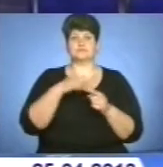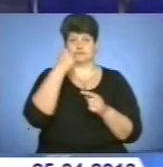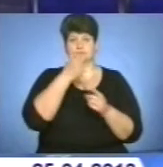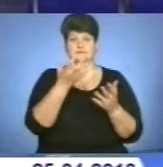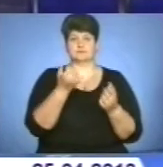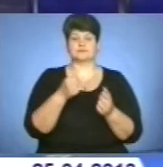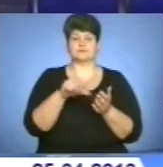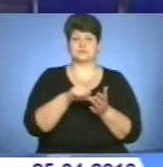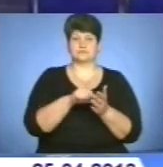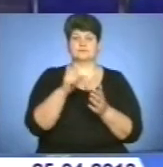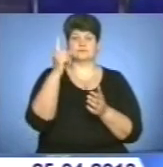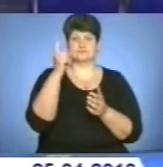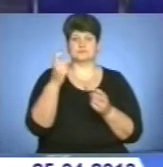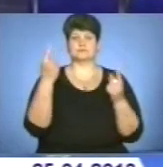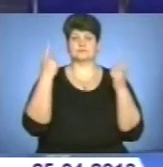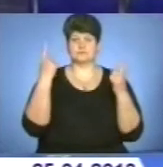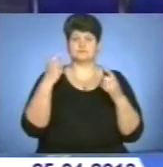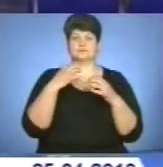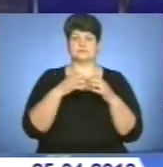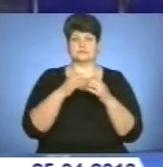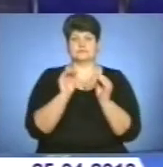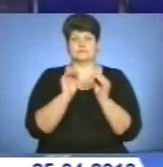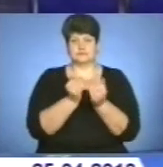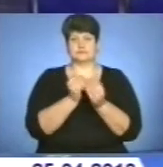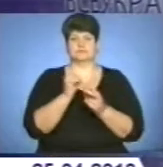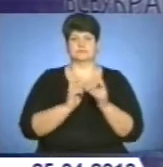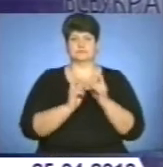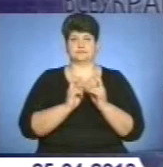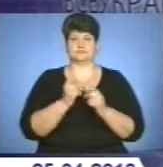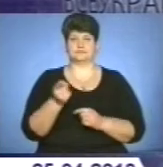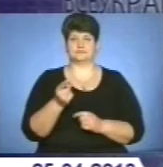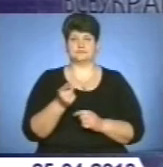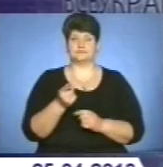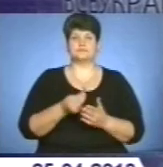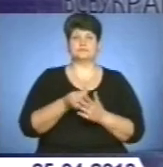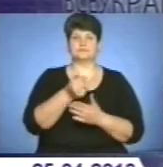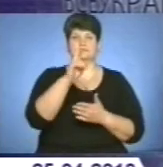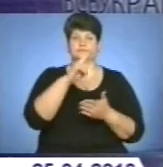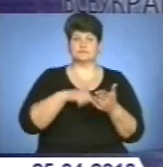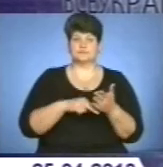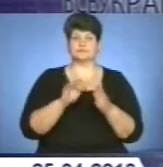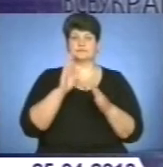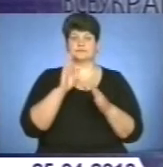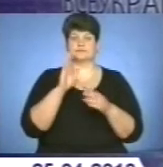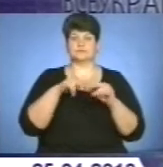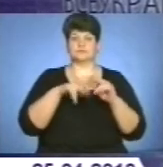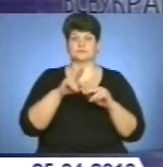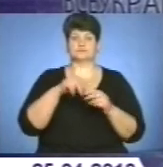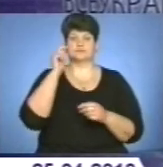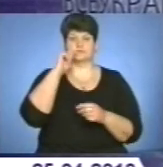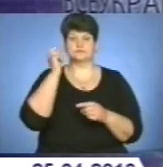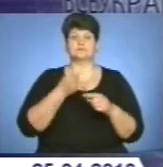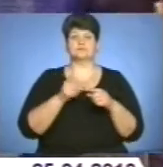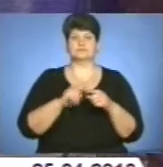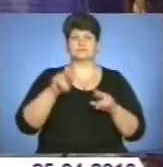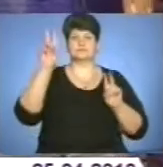100 великих, середніх і малих підприємств Тернопільщини. Сплачують податки, будуть Україну. Під таким гаслом